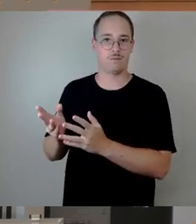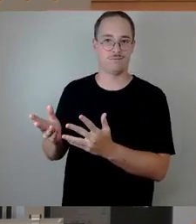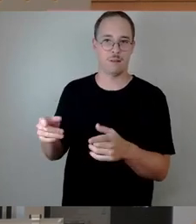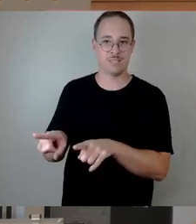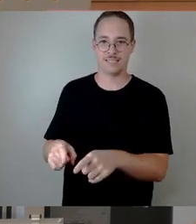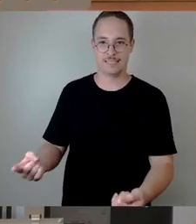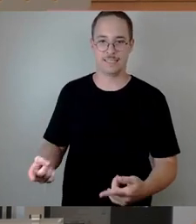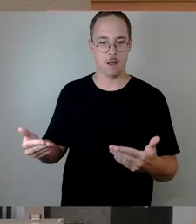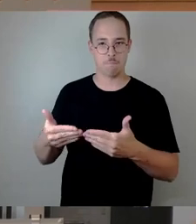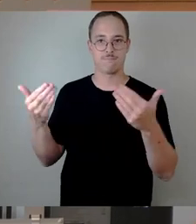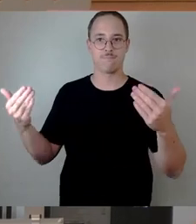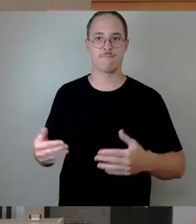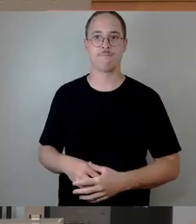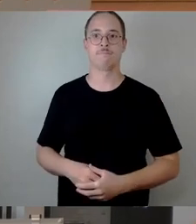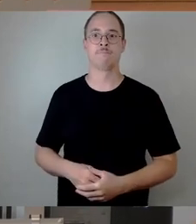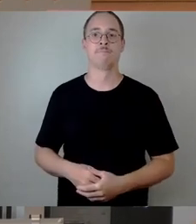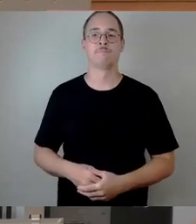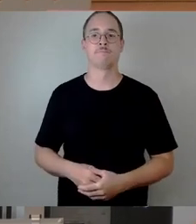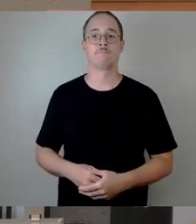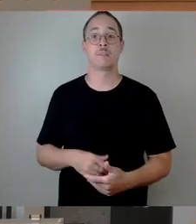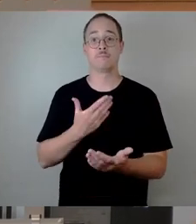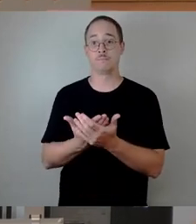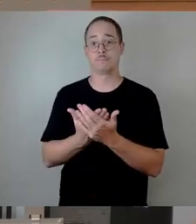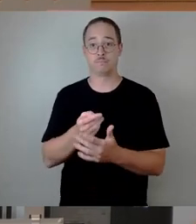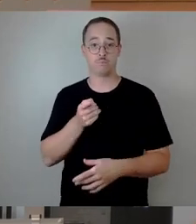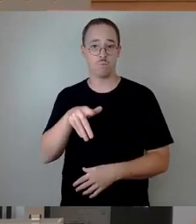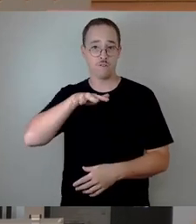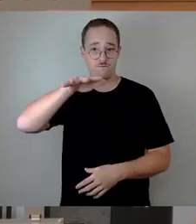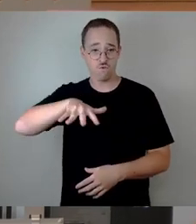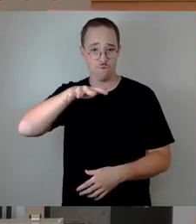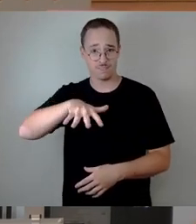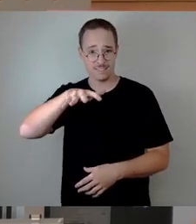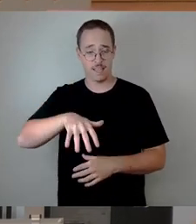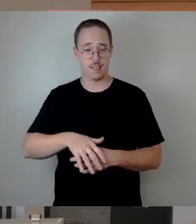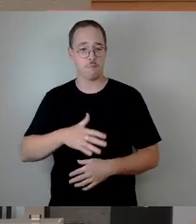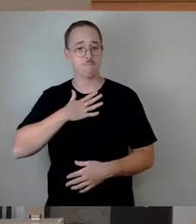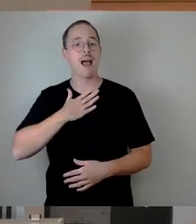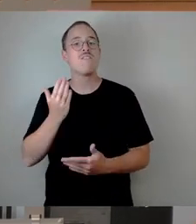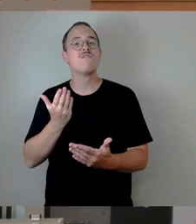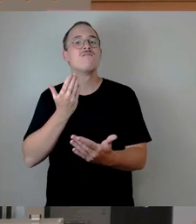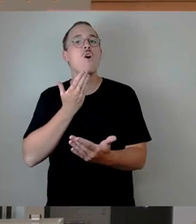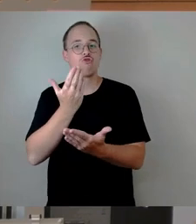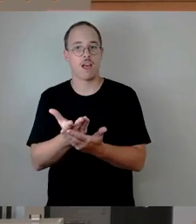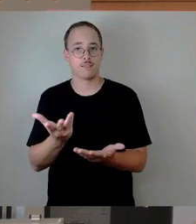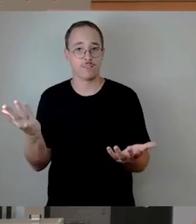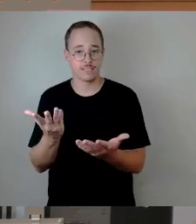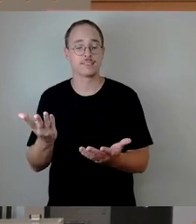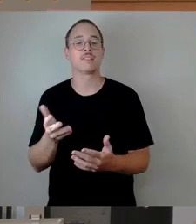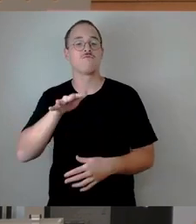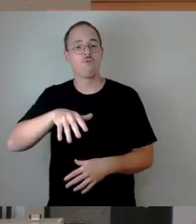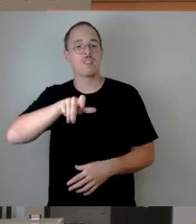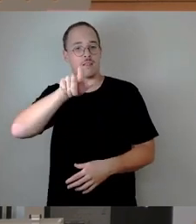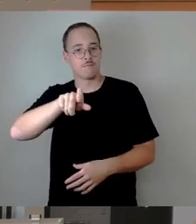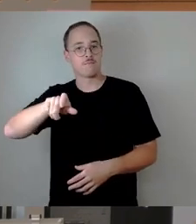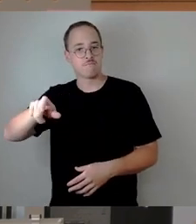Tat bei 15, und das ist mein Vorschlag, kommen wir der Vorgabe aus der Hauptsatzung am nächsten. Es